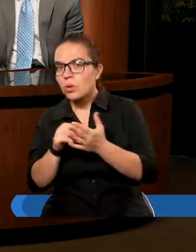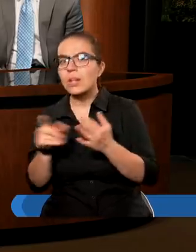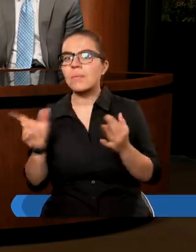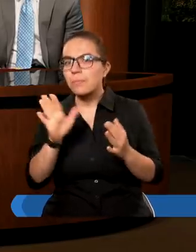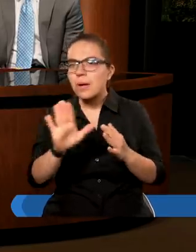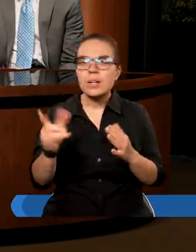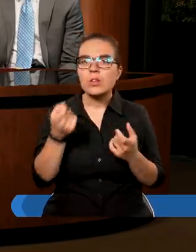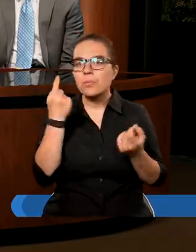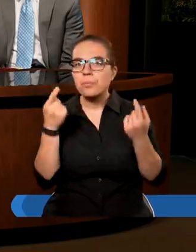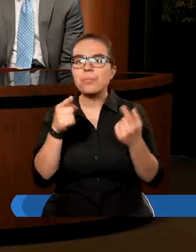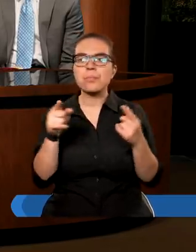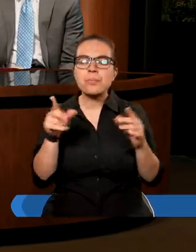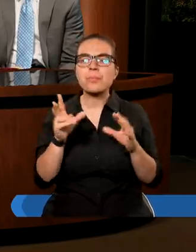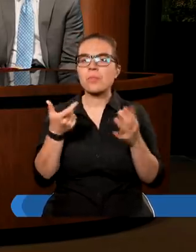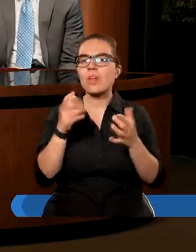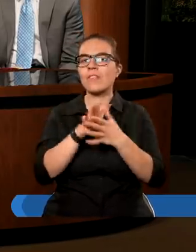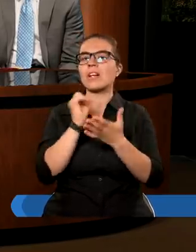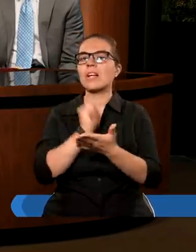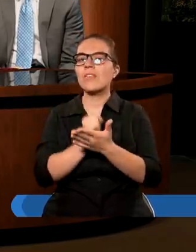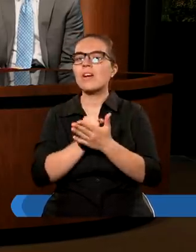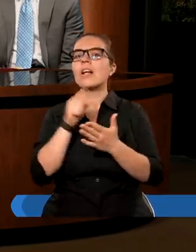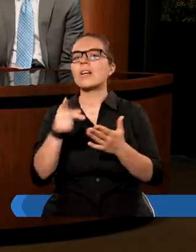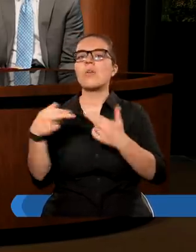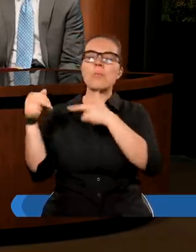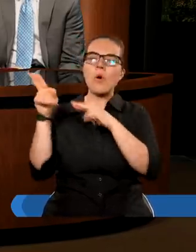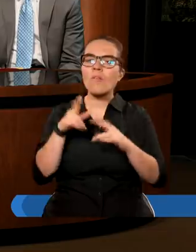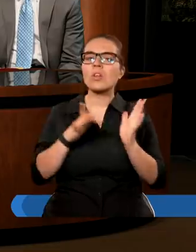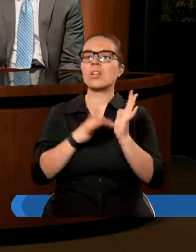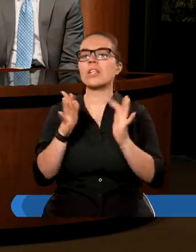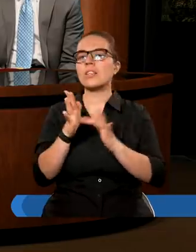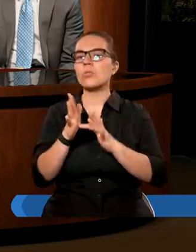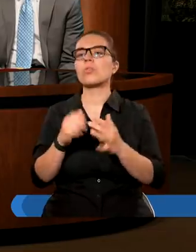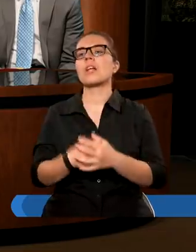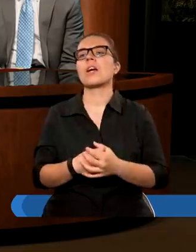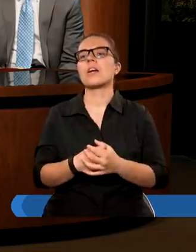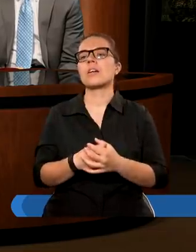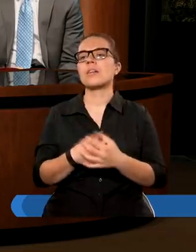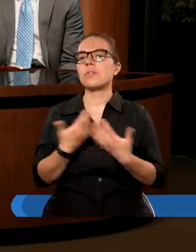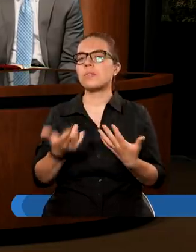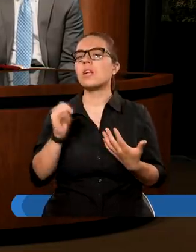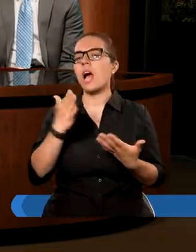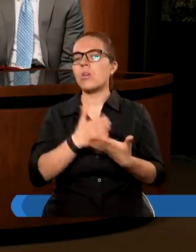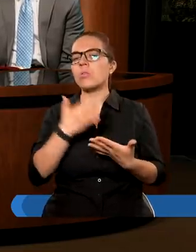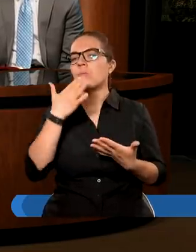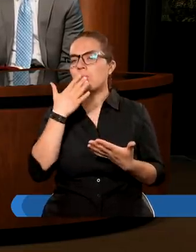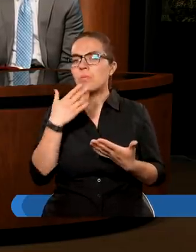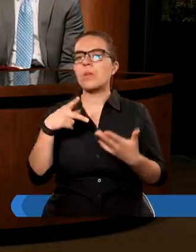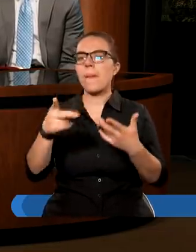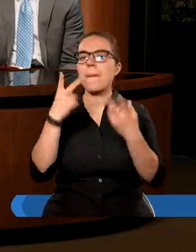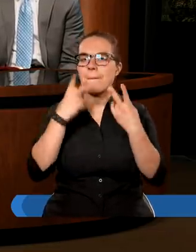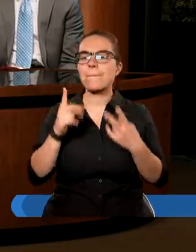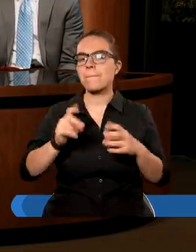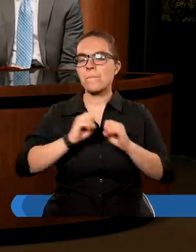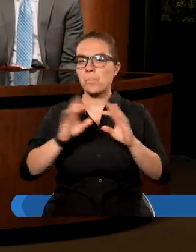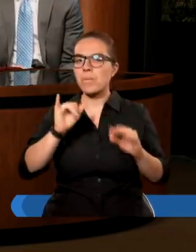tym zwrocie ochyda spustoszenia, również w kontekście czasu powrotu Chrystusa? No tak jak już mówiłem, czytamy w